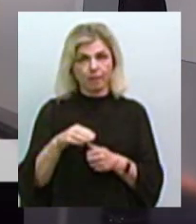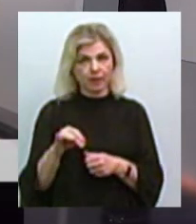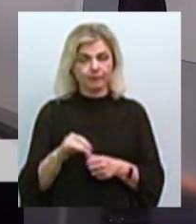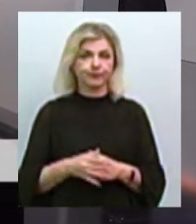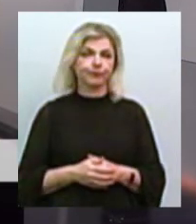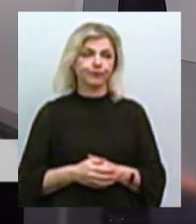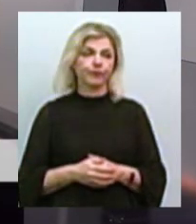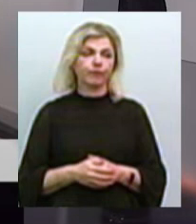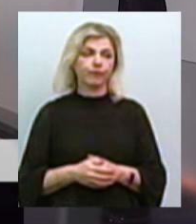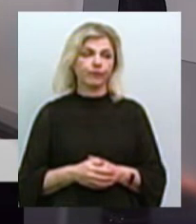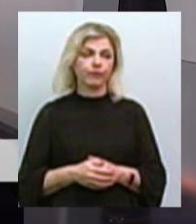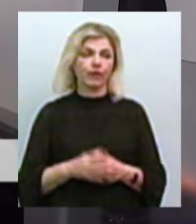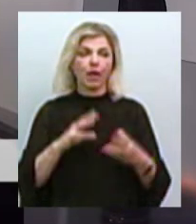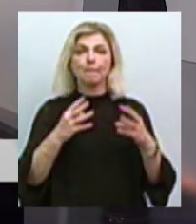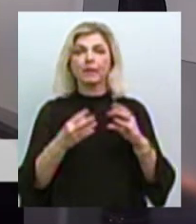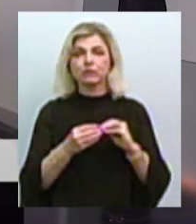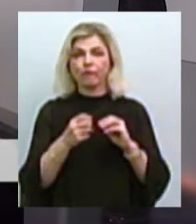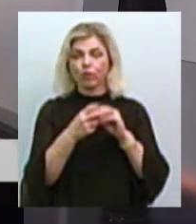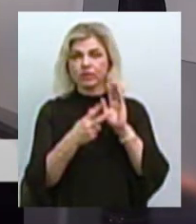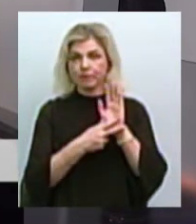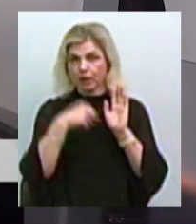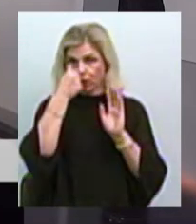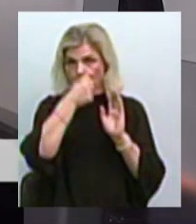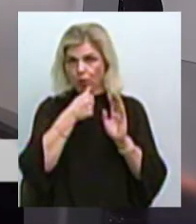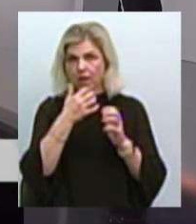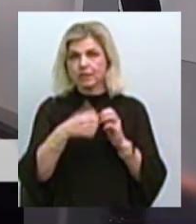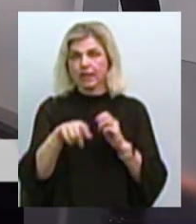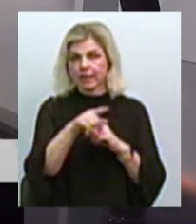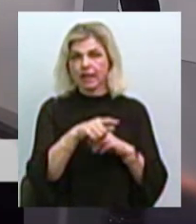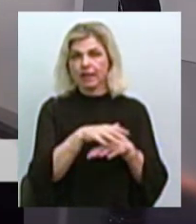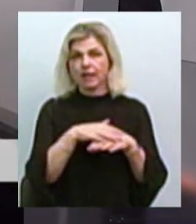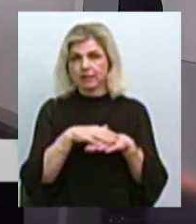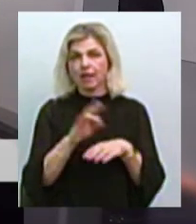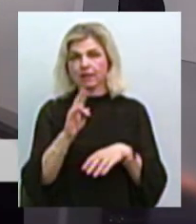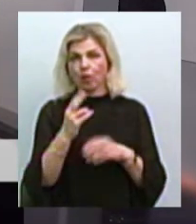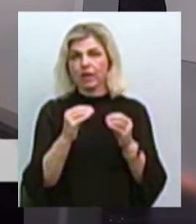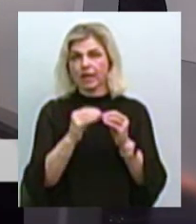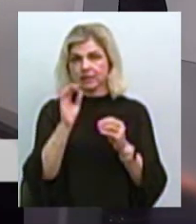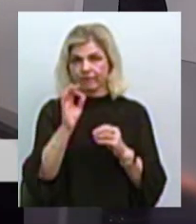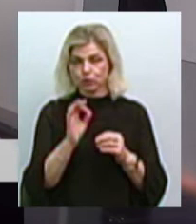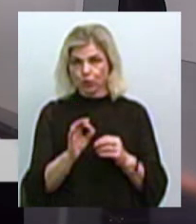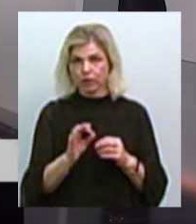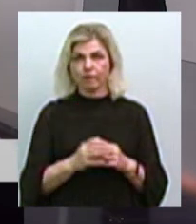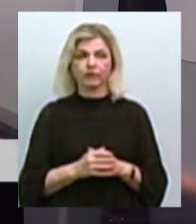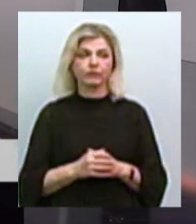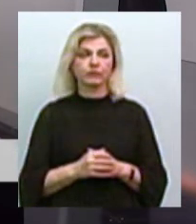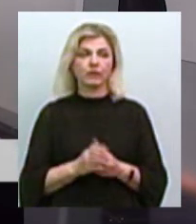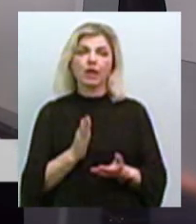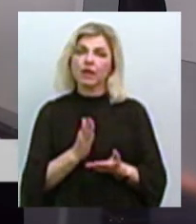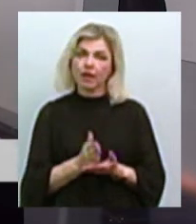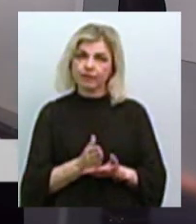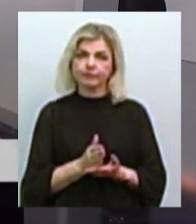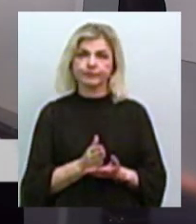Як я вже сказав, підсумки 2018 року серед процедатного населення Миколаївщина 10 відсотків, є